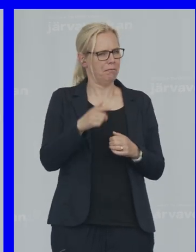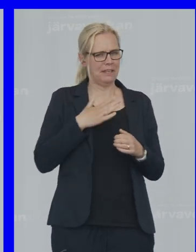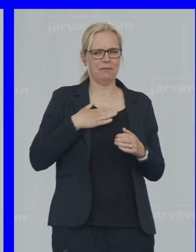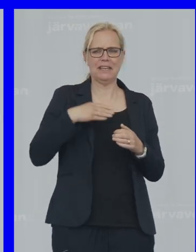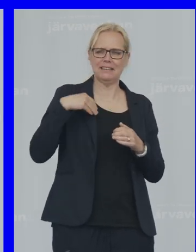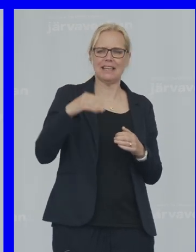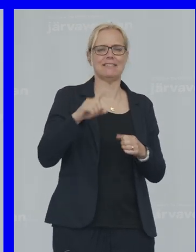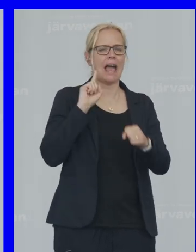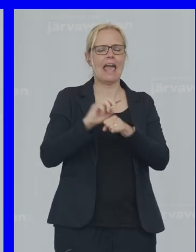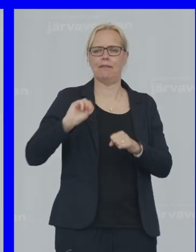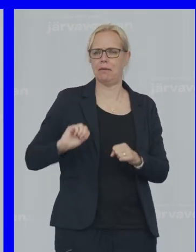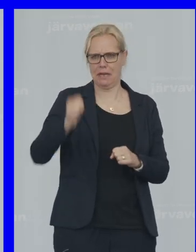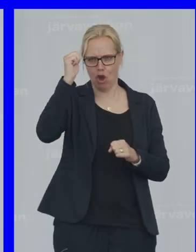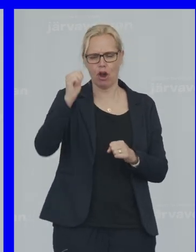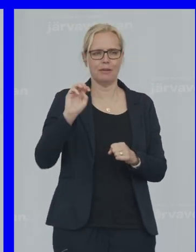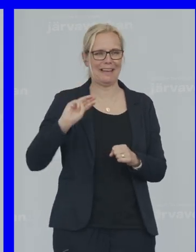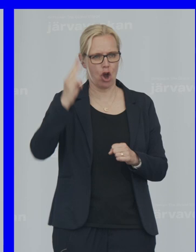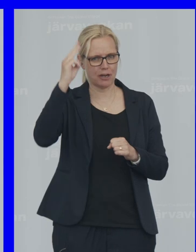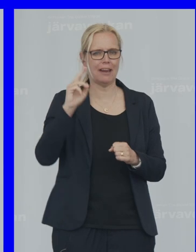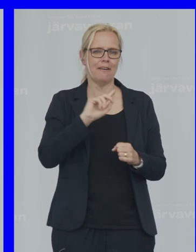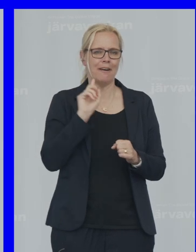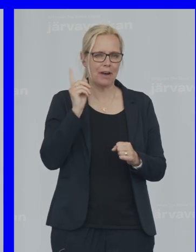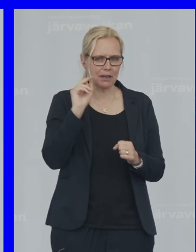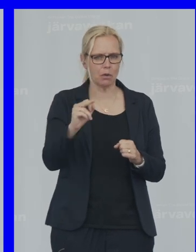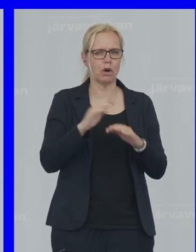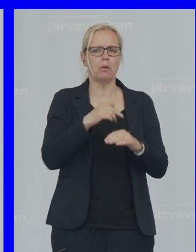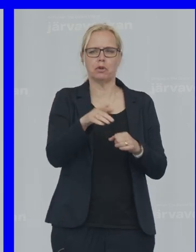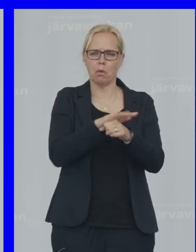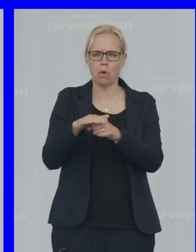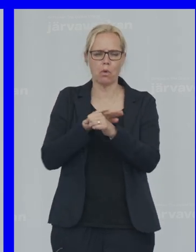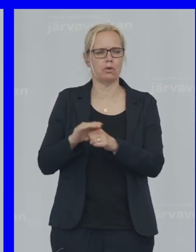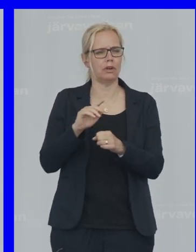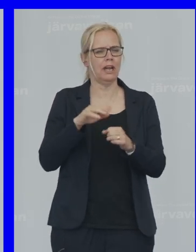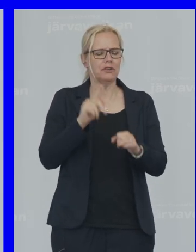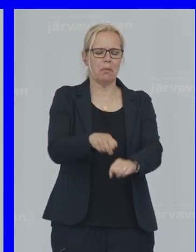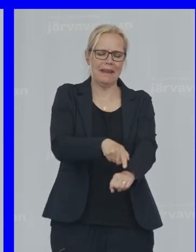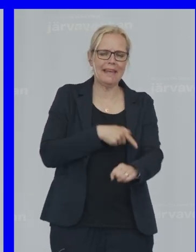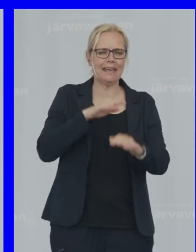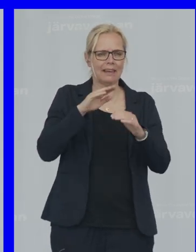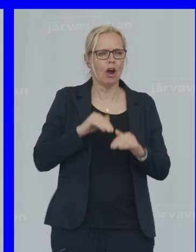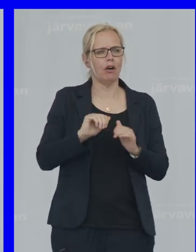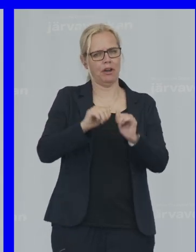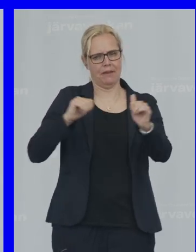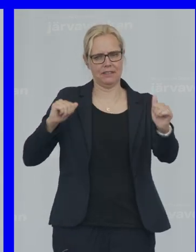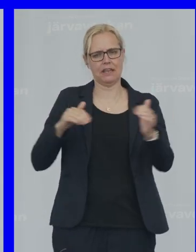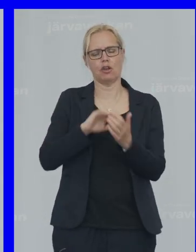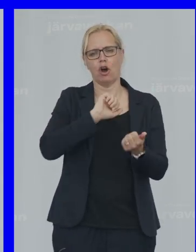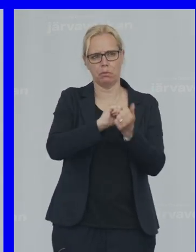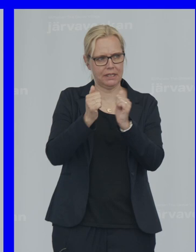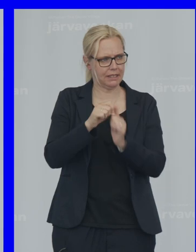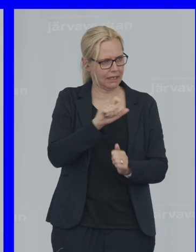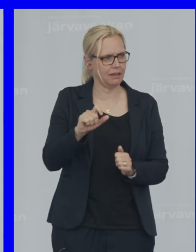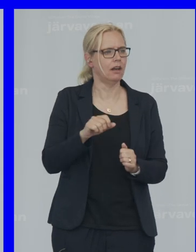11 miljarder Varje år På de områden Som i åratal Har varit eftersatta Av politikerna De